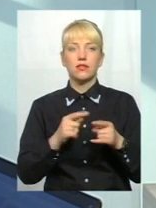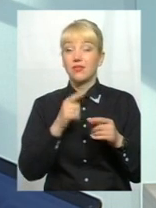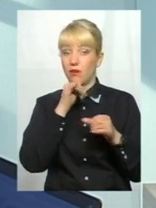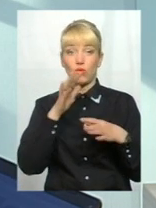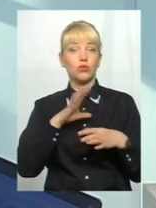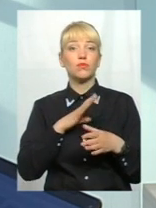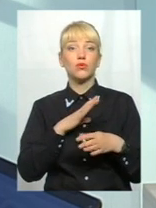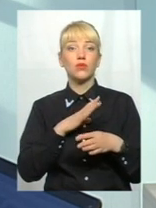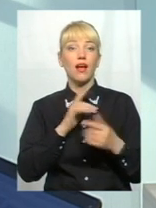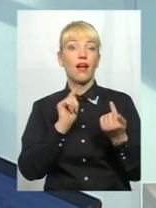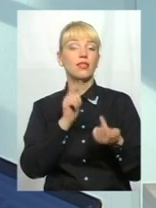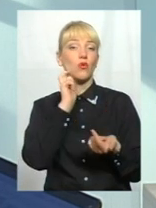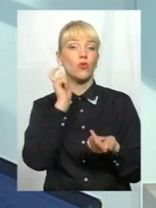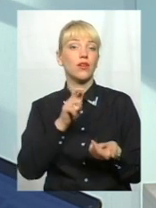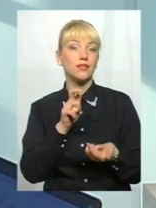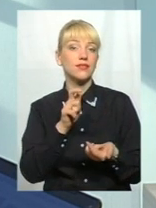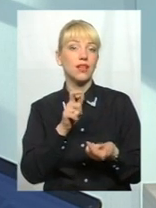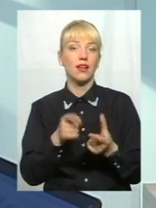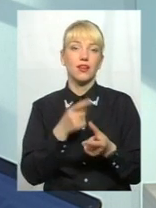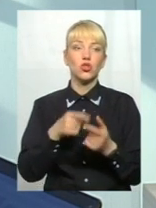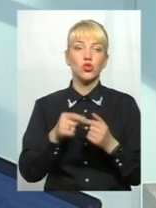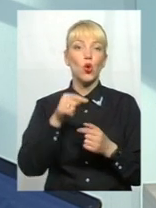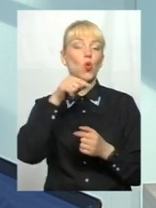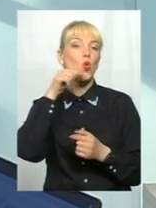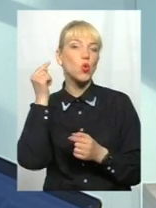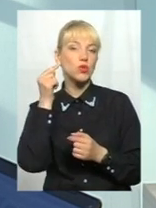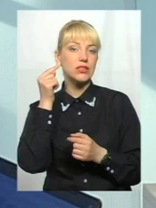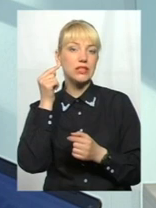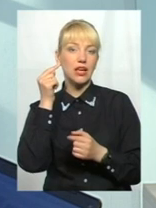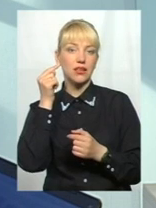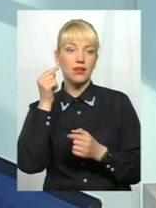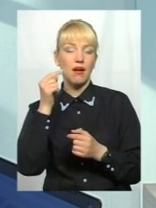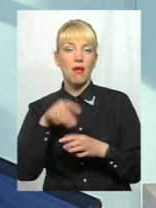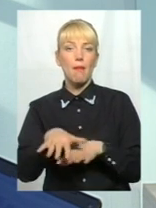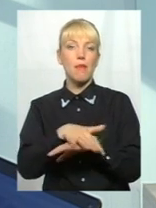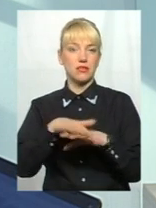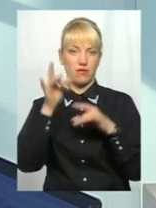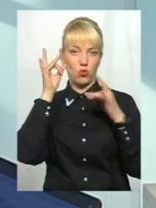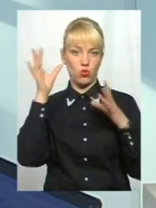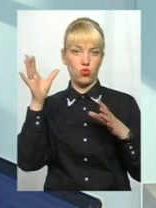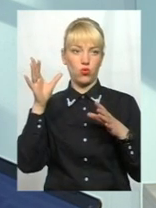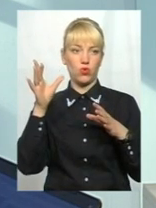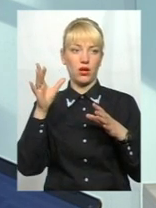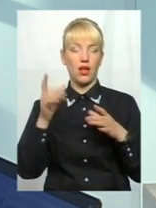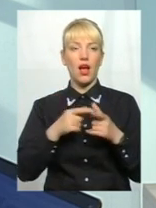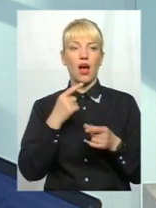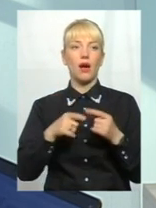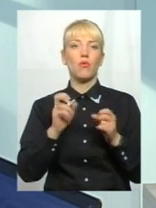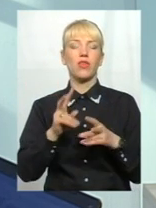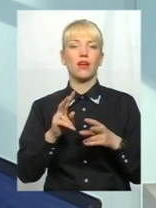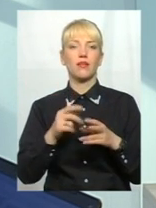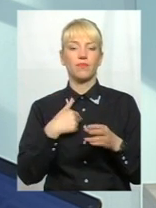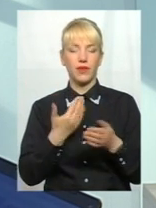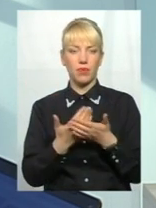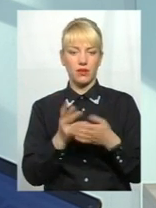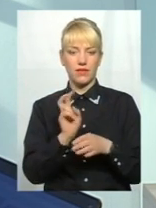бути антиукраїнська, чи русскоміровська масова культура, або, наприклад, ви, випадково, зайшли в церкву,